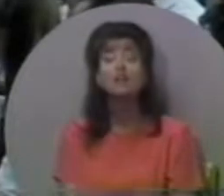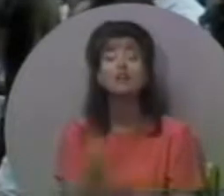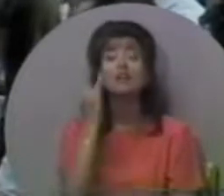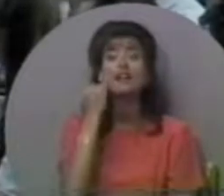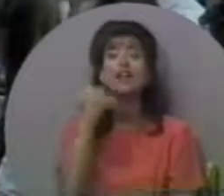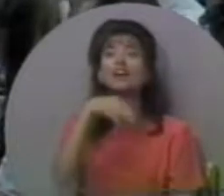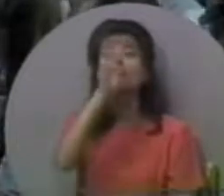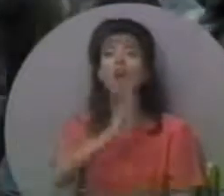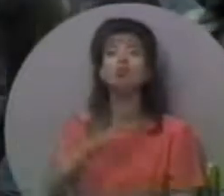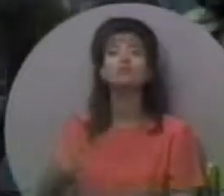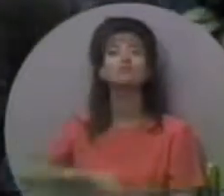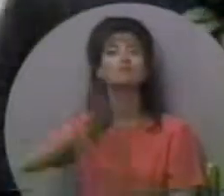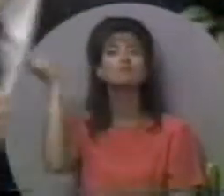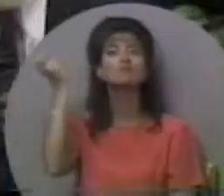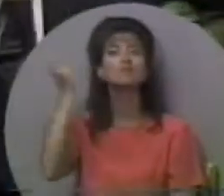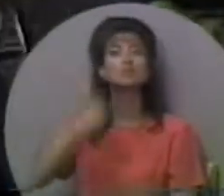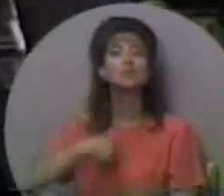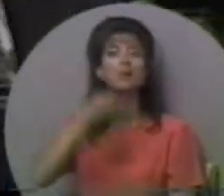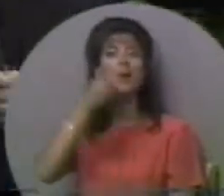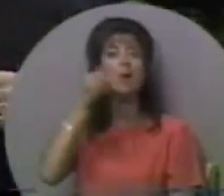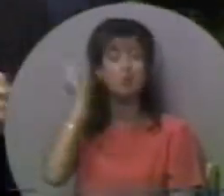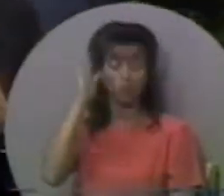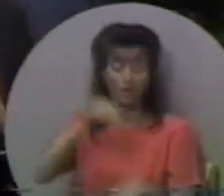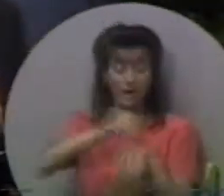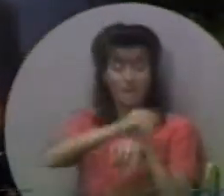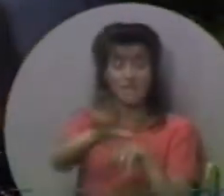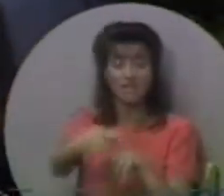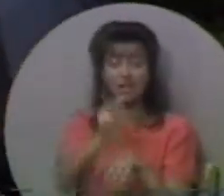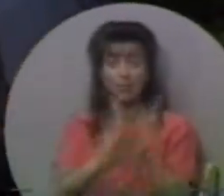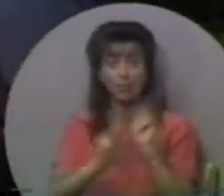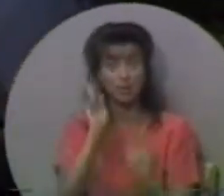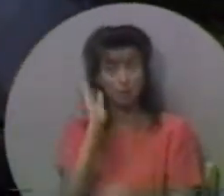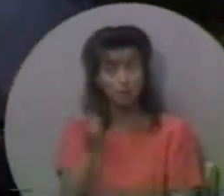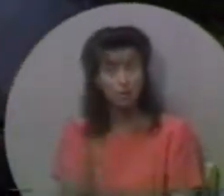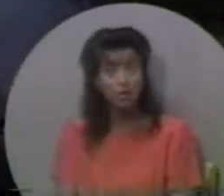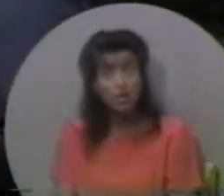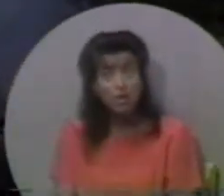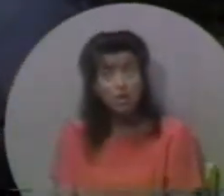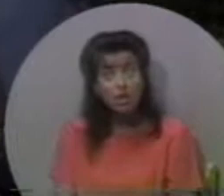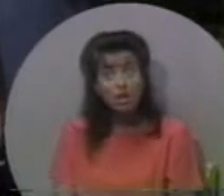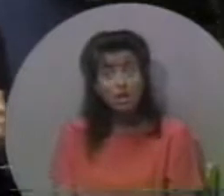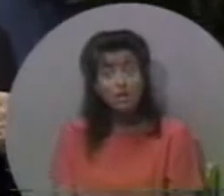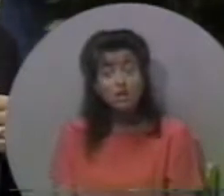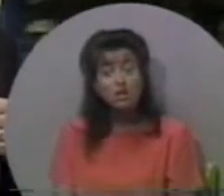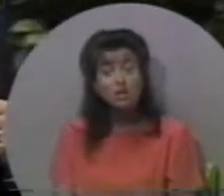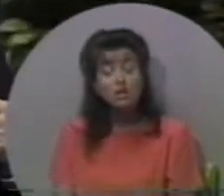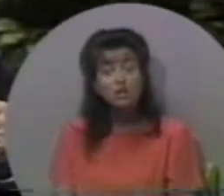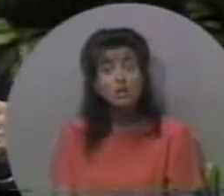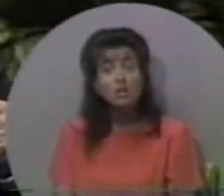Якби забрав мене додому, чи це б вплинуло на інших людей якось?